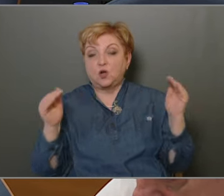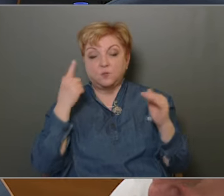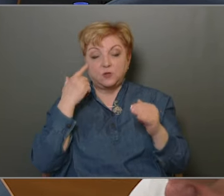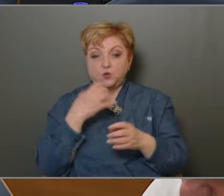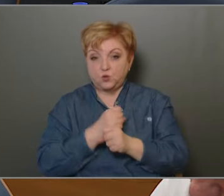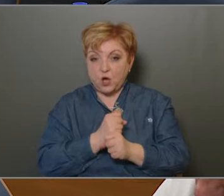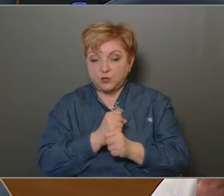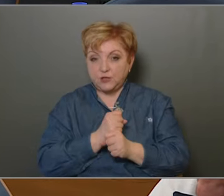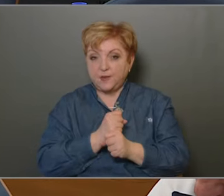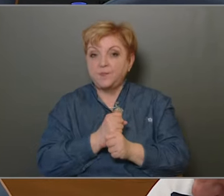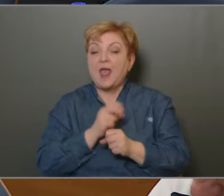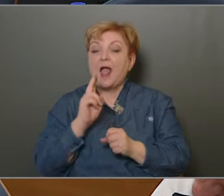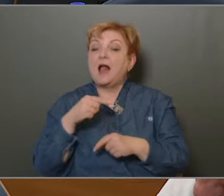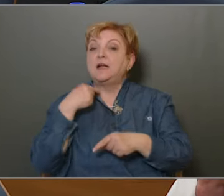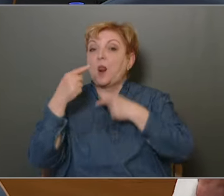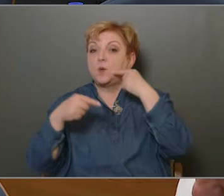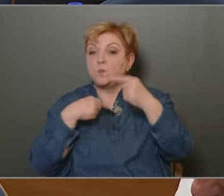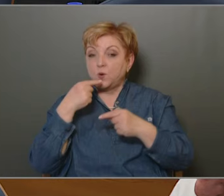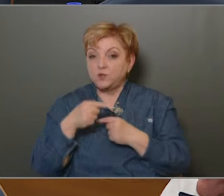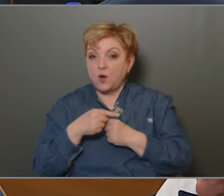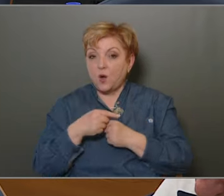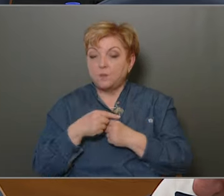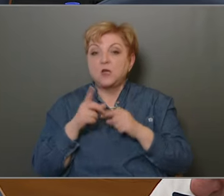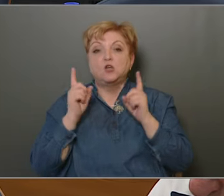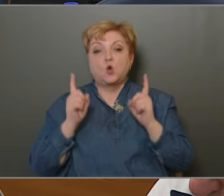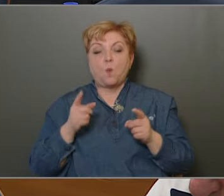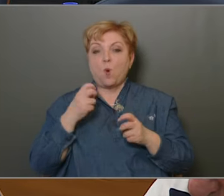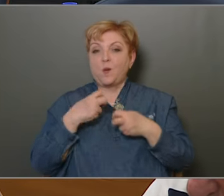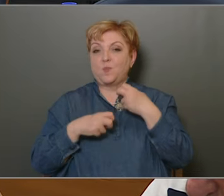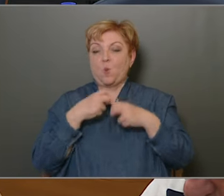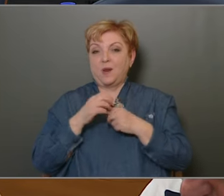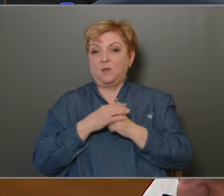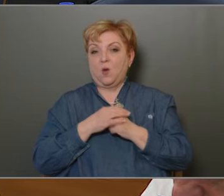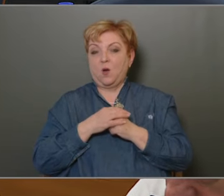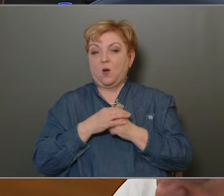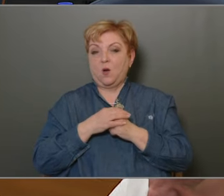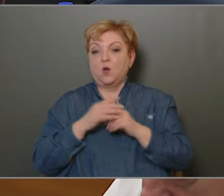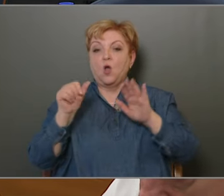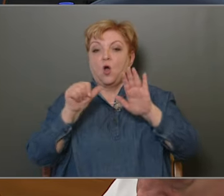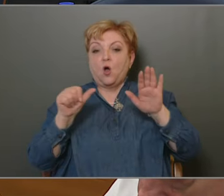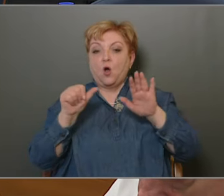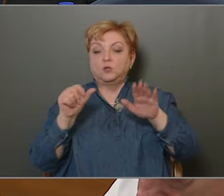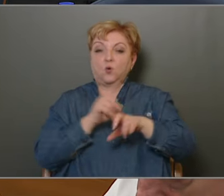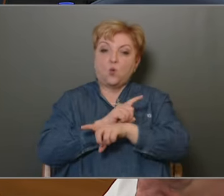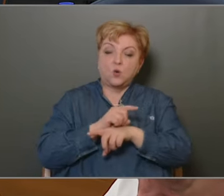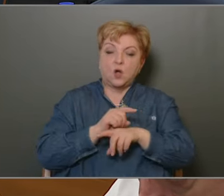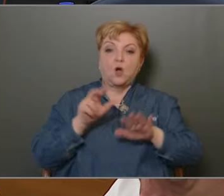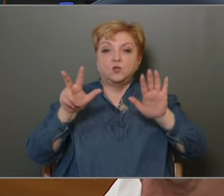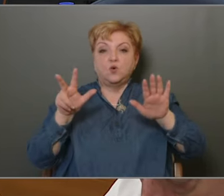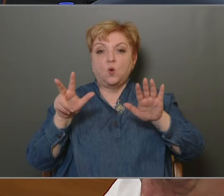betartsuk. El kell, hogy mondjam, és ez egy komoly gond, értve a hat óra és nyolc óra